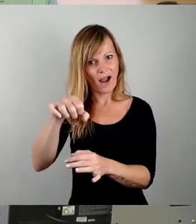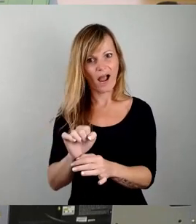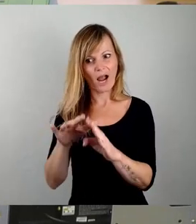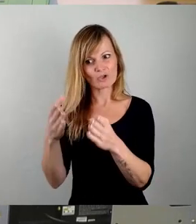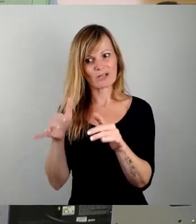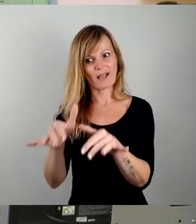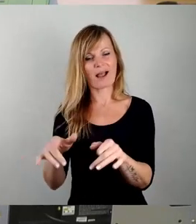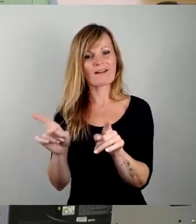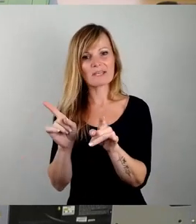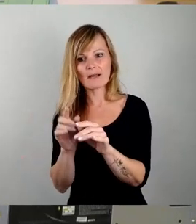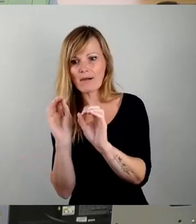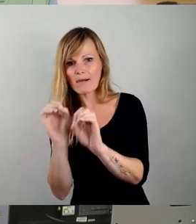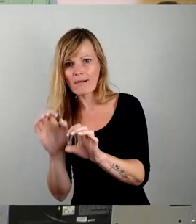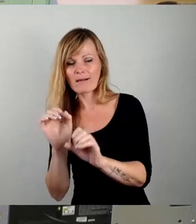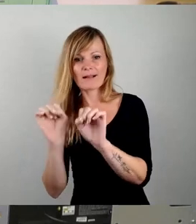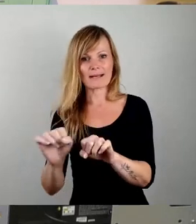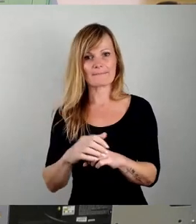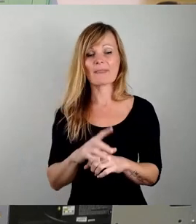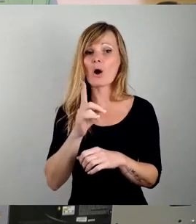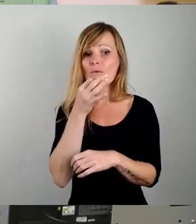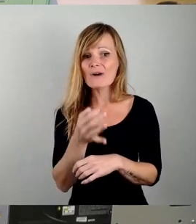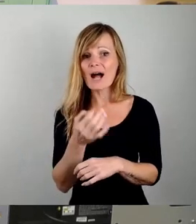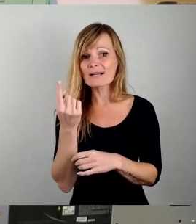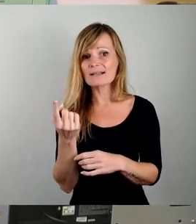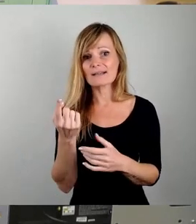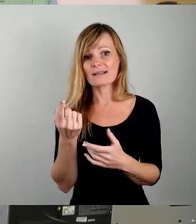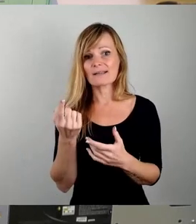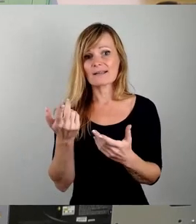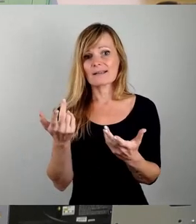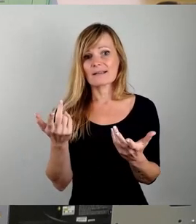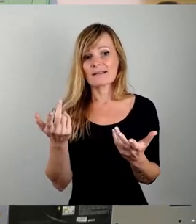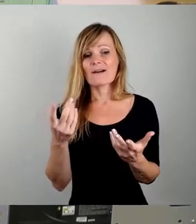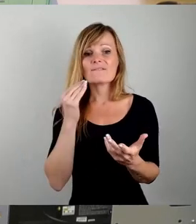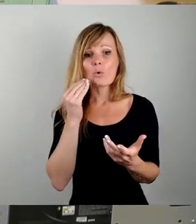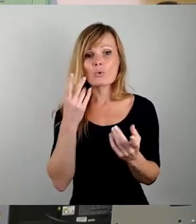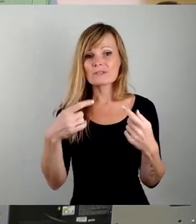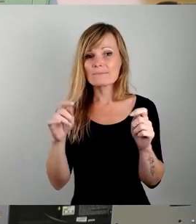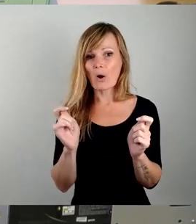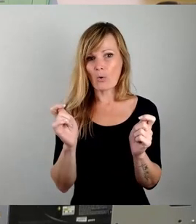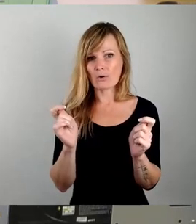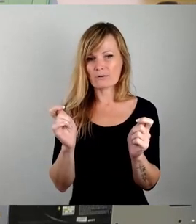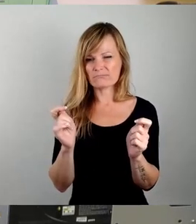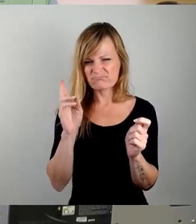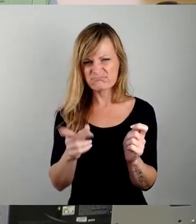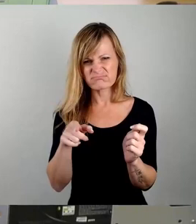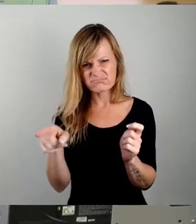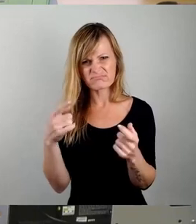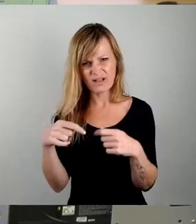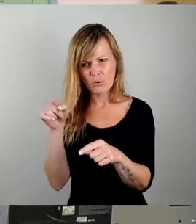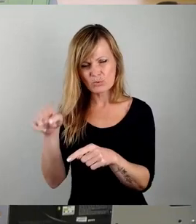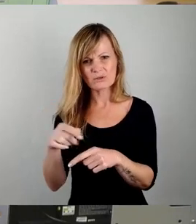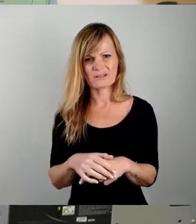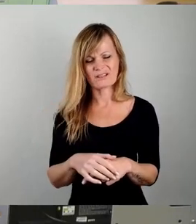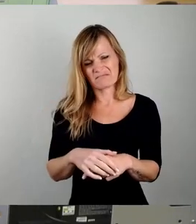Und auch die Frage des Wohnungsbaus ist nicht überzeugend. Und ich kann jetzt hier die ganzen